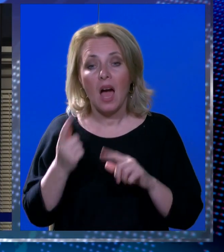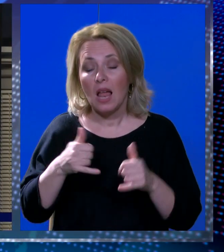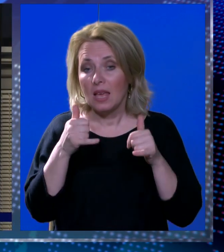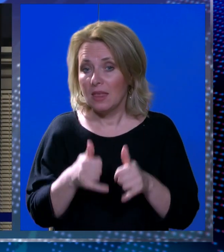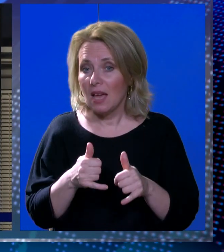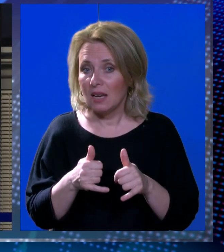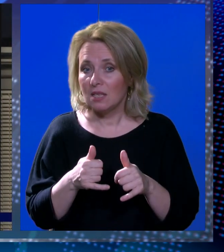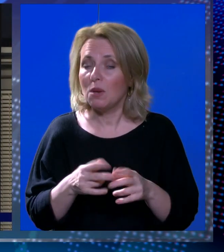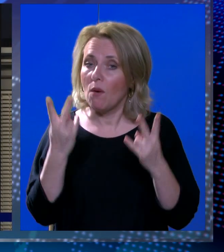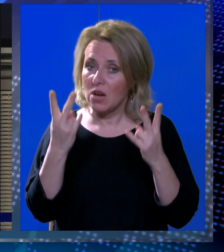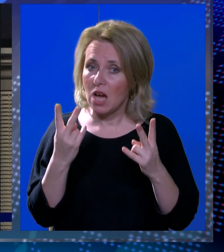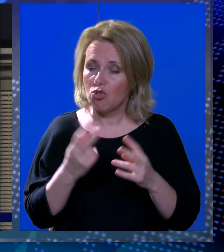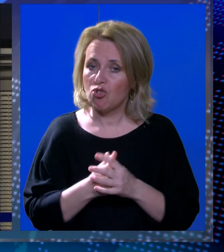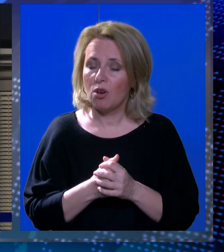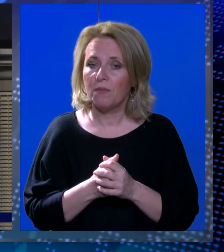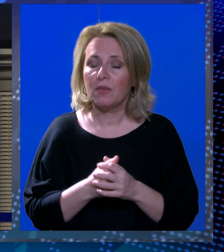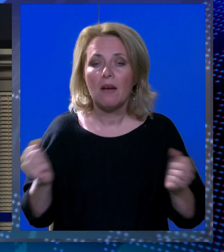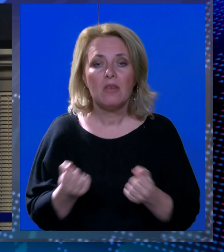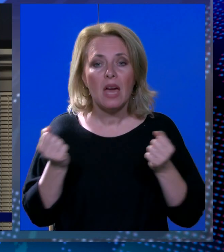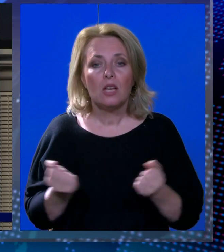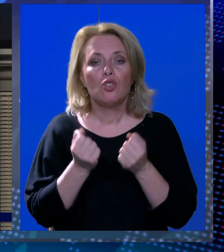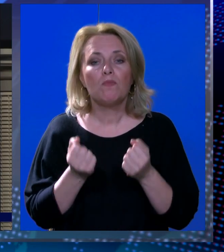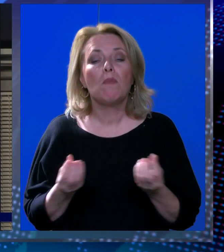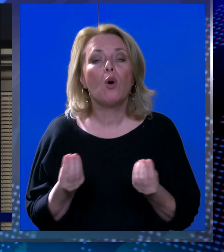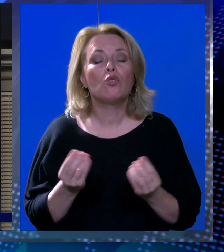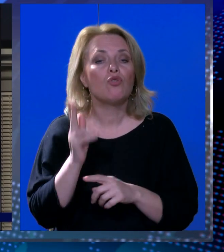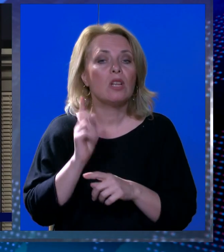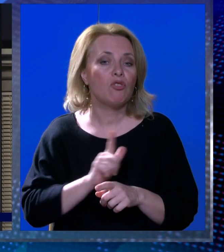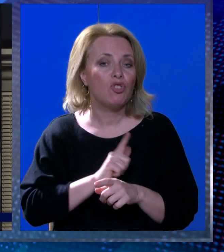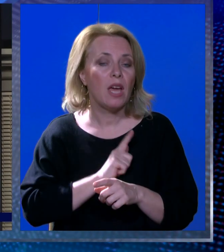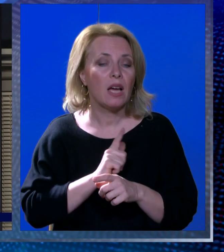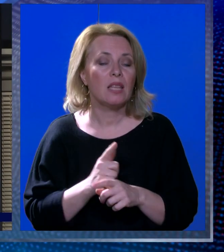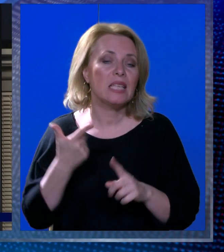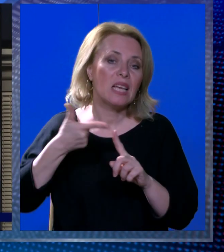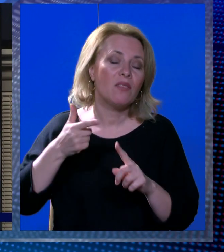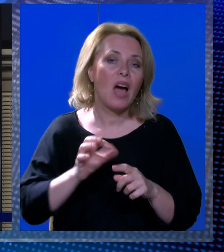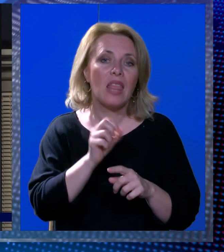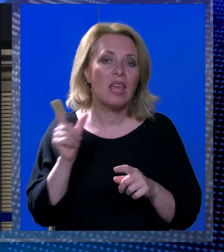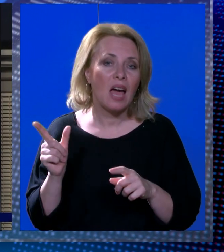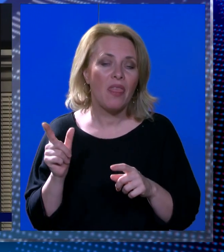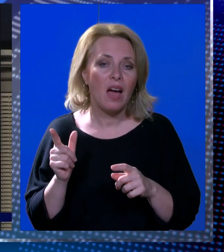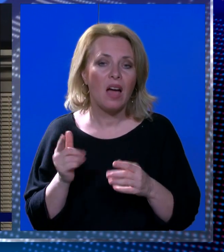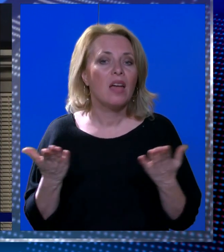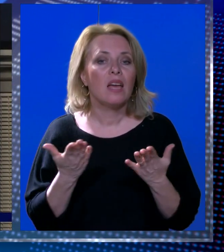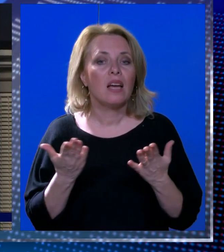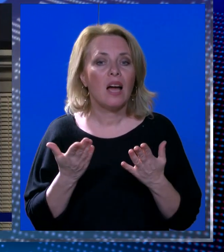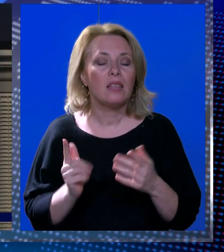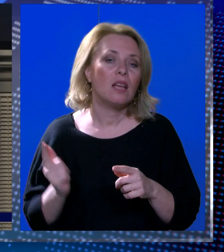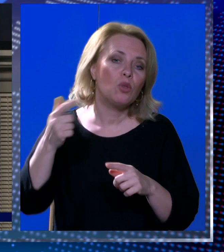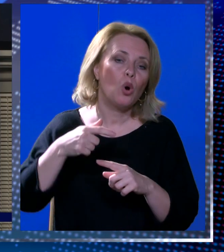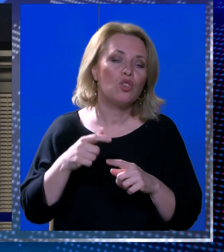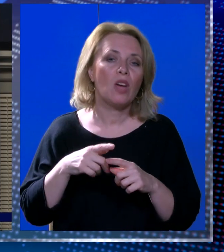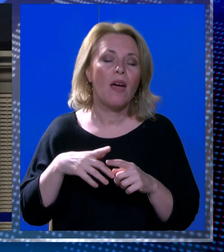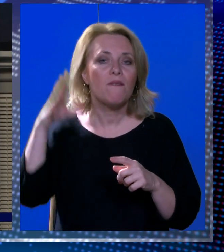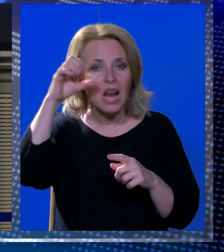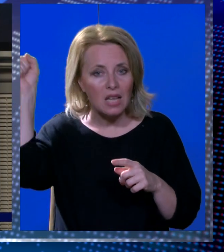danas bilo jako bitno da vježbamo ono što će nas čekati za dva dana kada najvjerojatnije